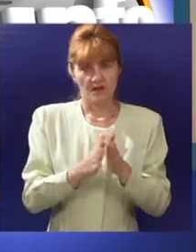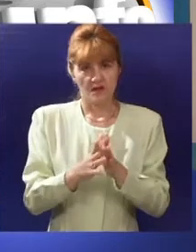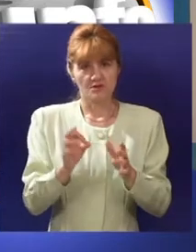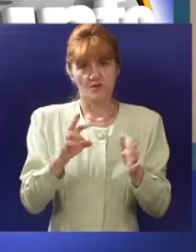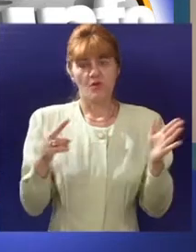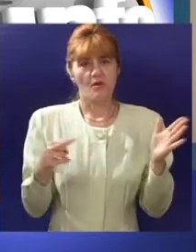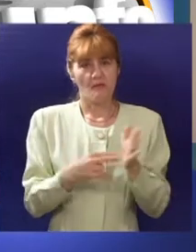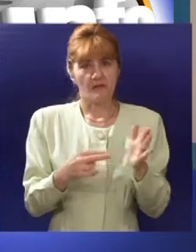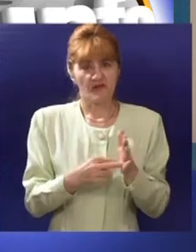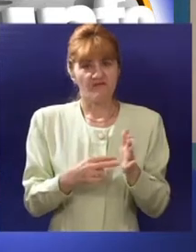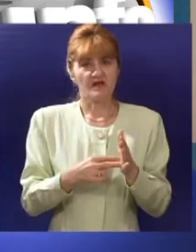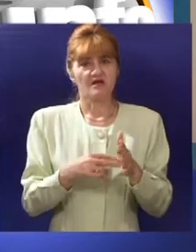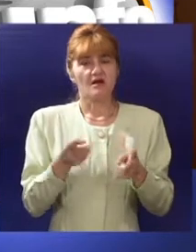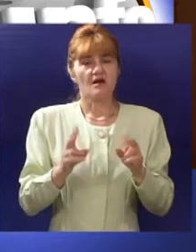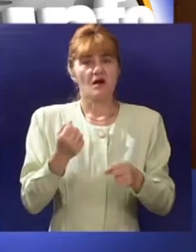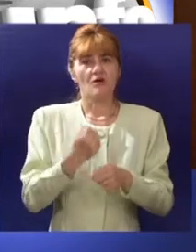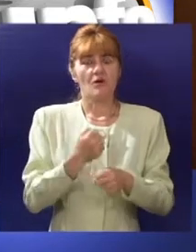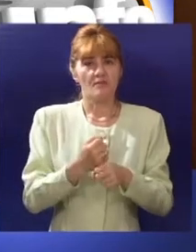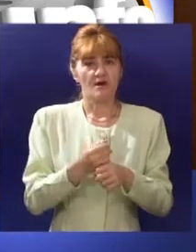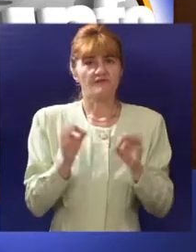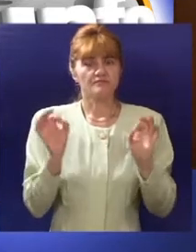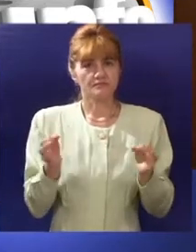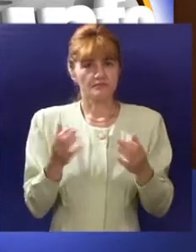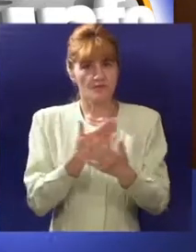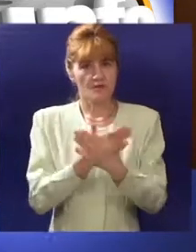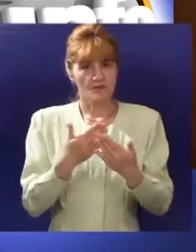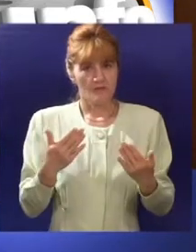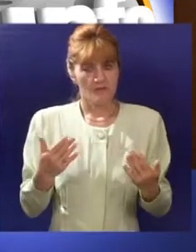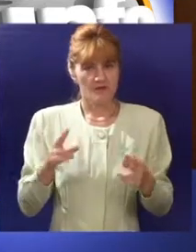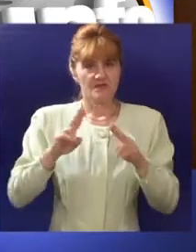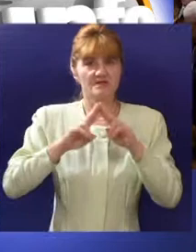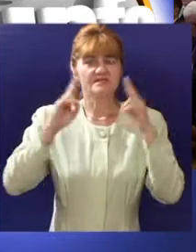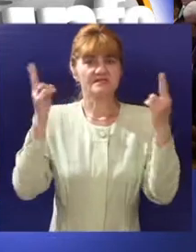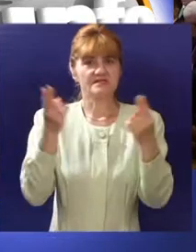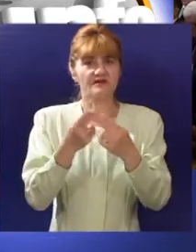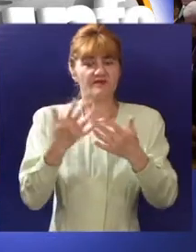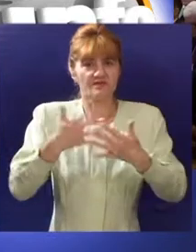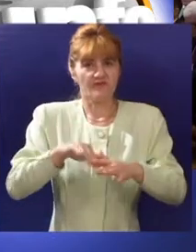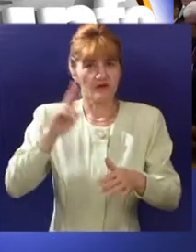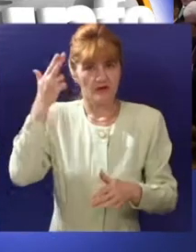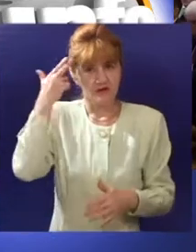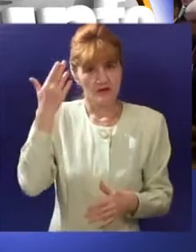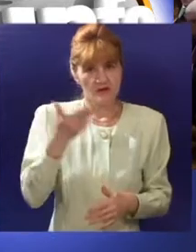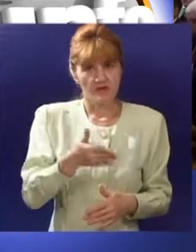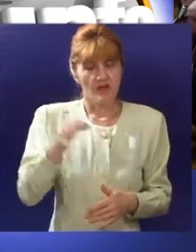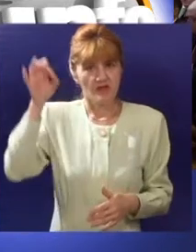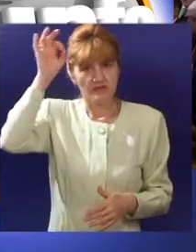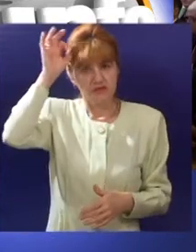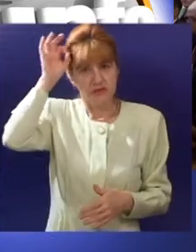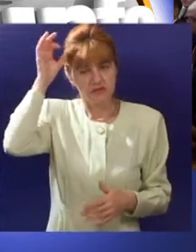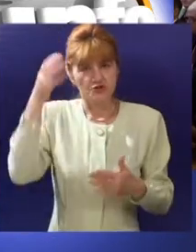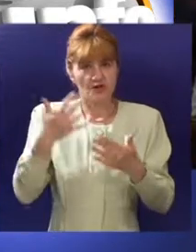elektroprivrede Srbije kao lidera u proizvodnji energije u Srbiji i Siemensa kao jedne od vodećih svetskih kompanija u ovoj branši,